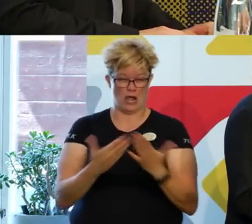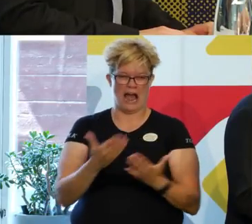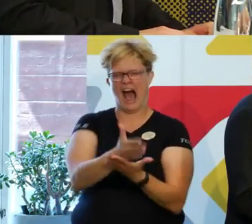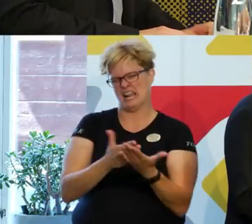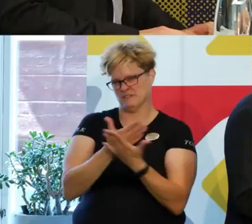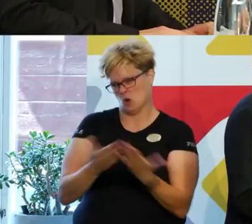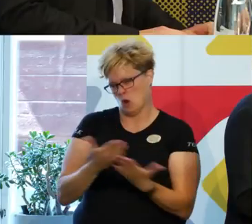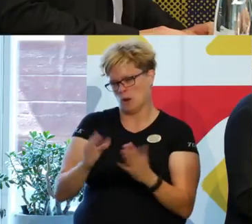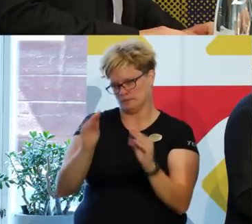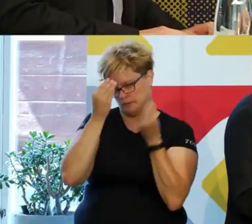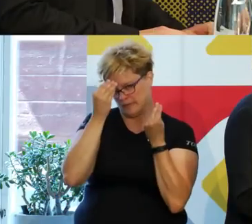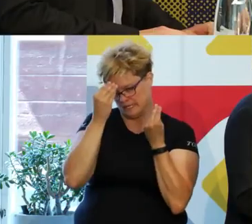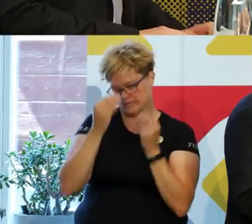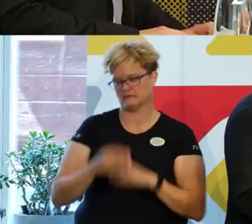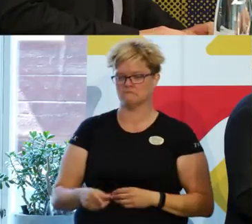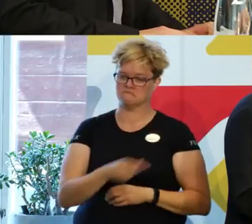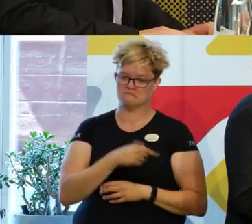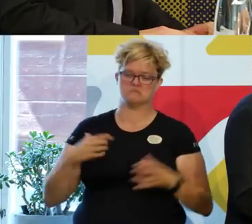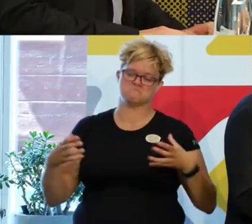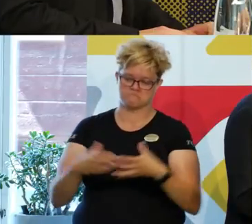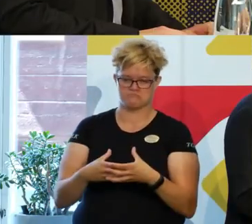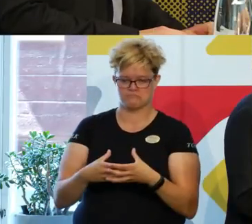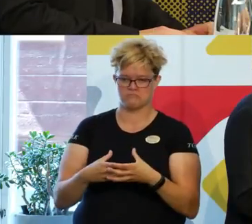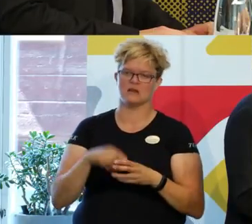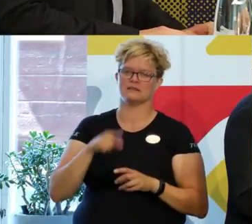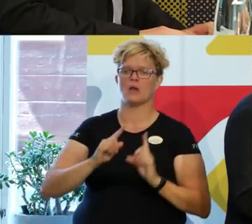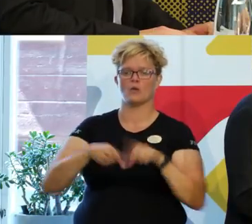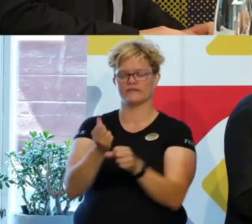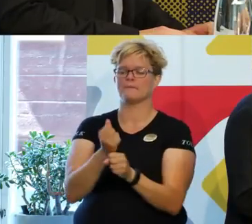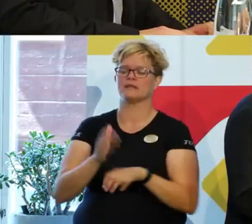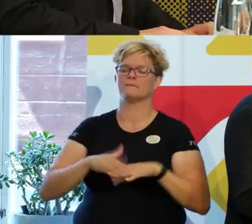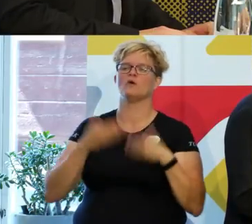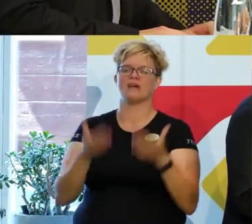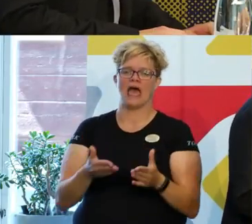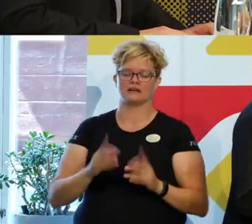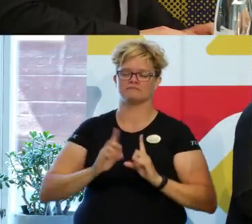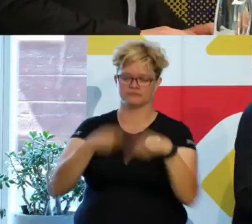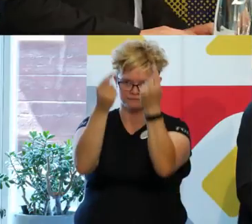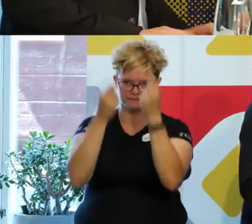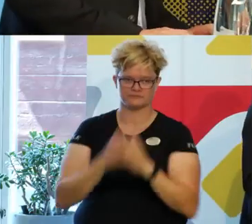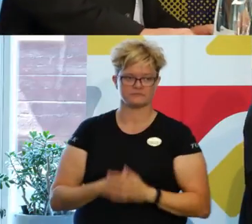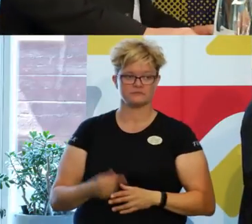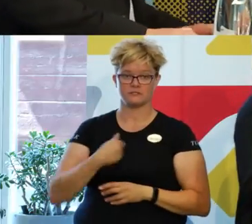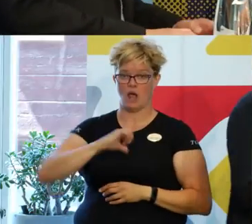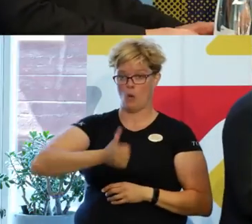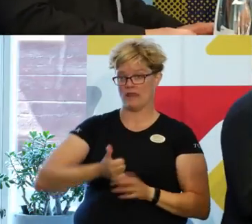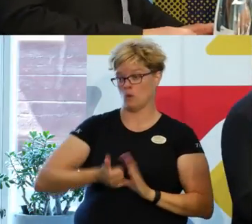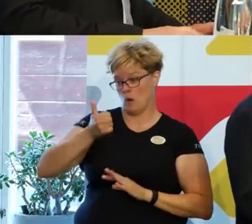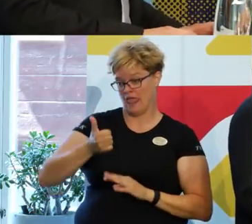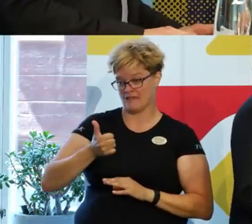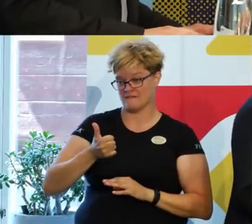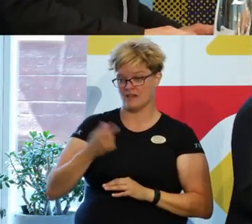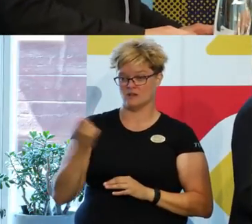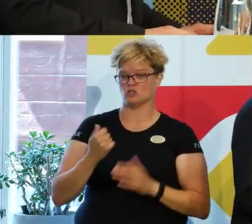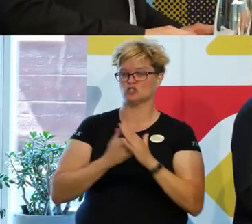halvdagar tillsammans som vi... Och där är ju ett utvecklingsarbete på gång i detta då. Jag är ju då chef för någonting